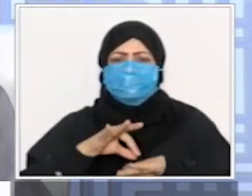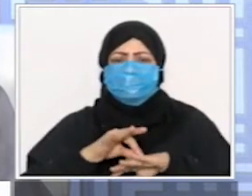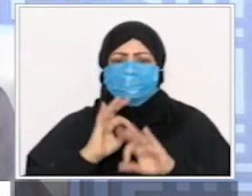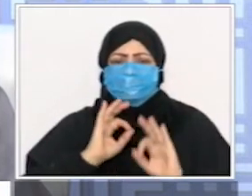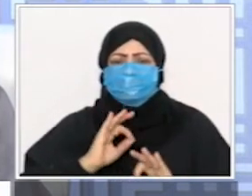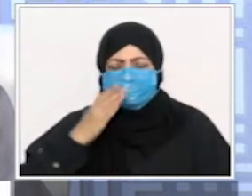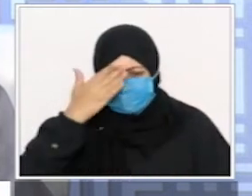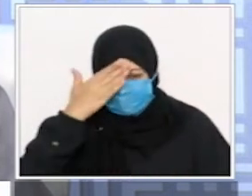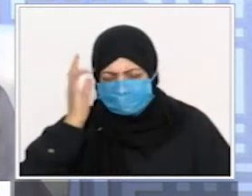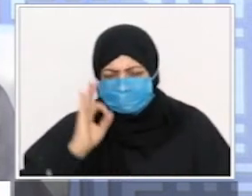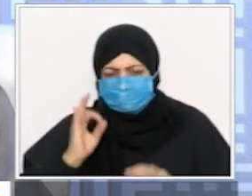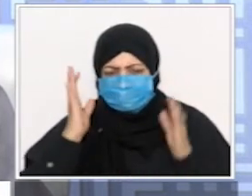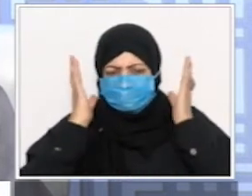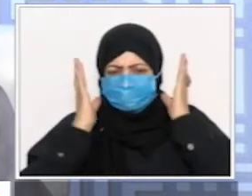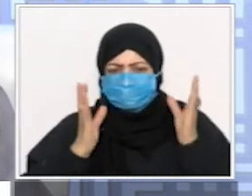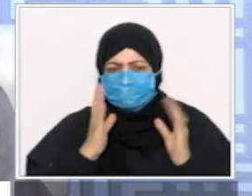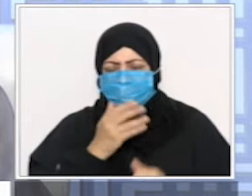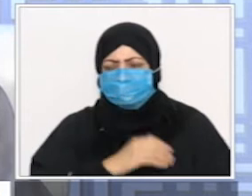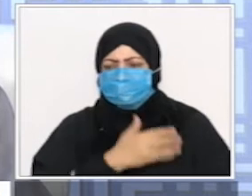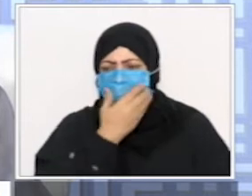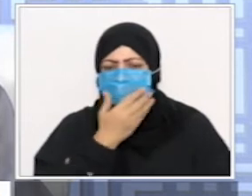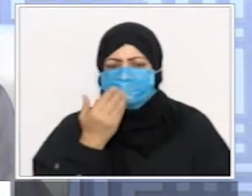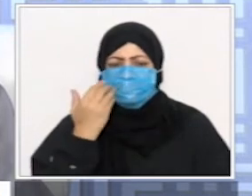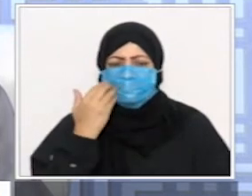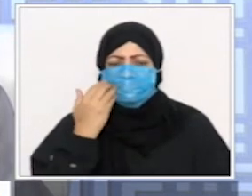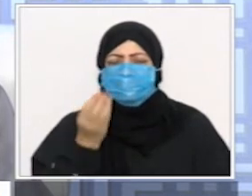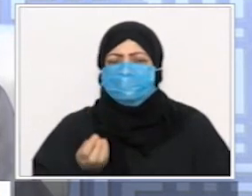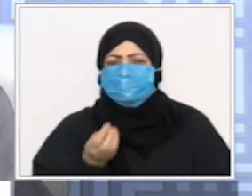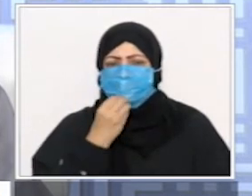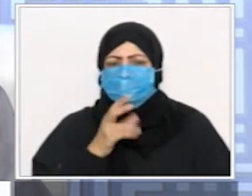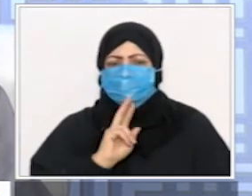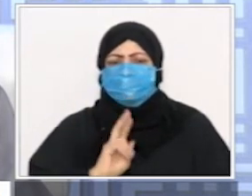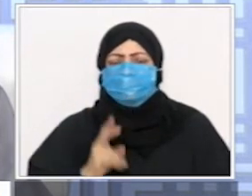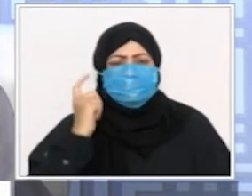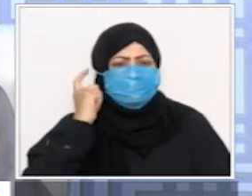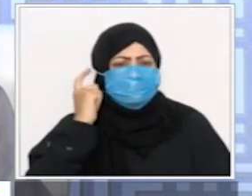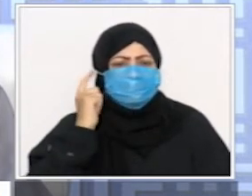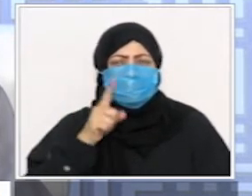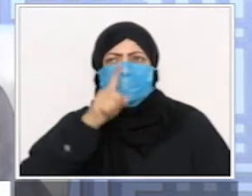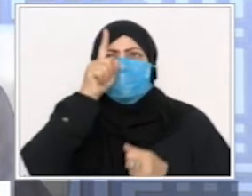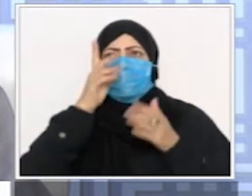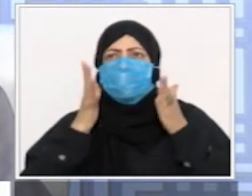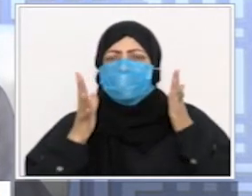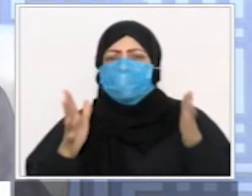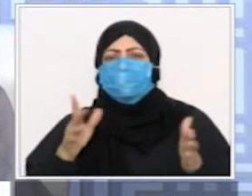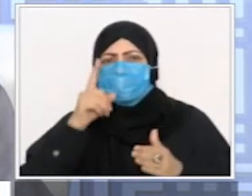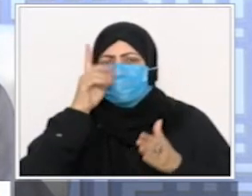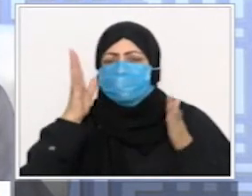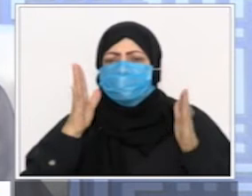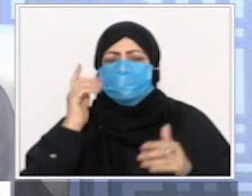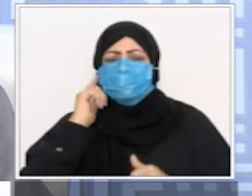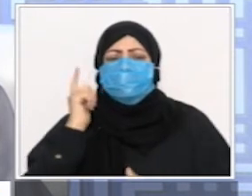والفطر فالمؤذن لا بد أن يكون أمين وهو يحمل في عنقه هذه الأمانة